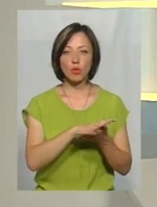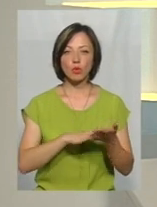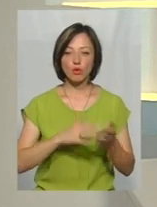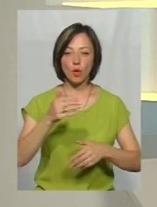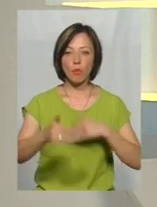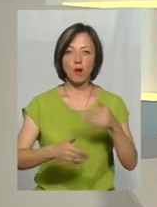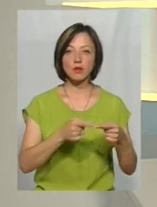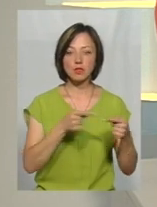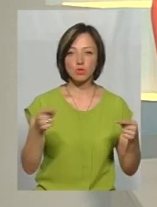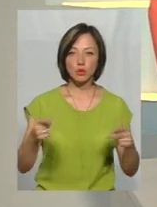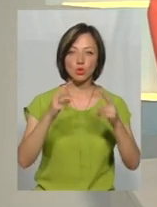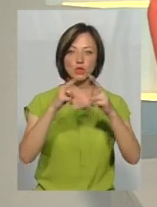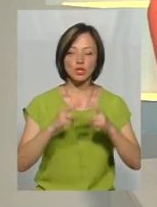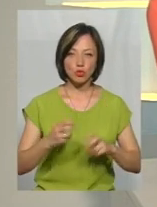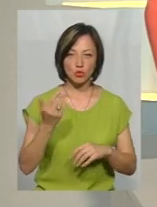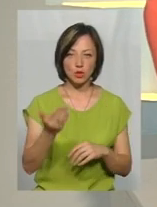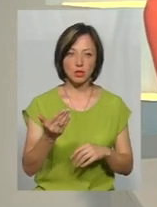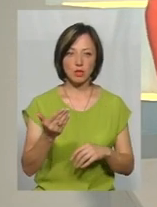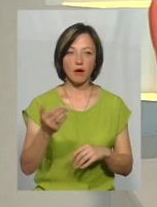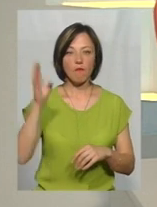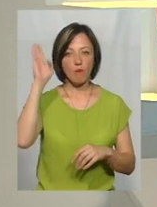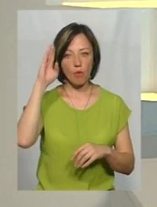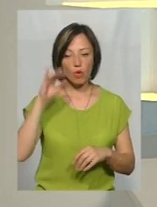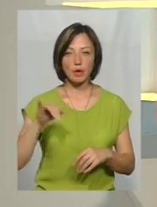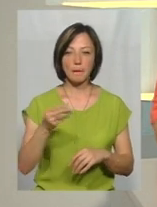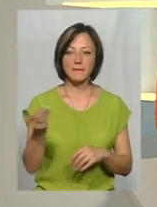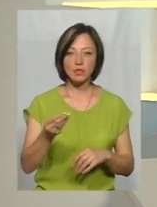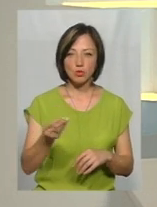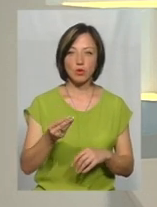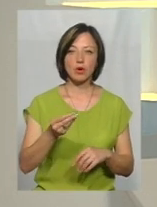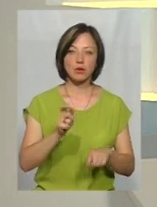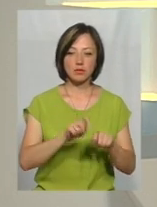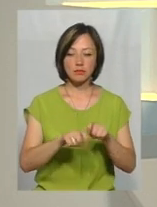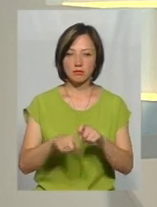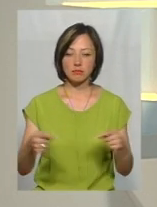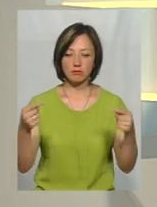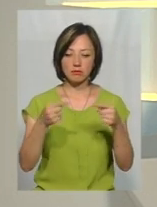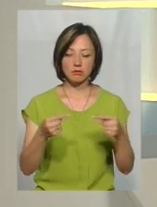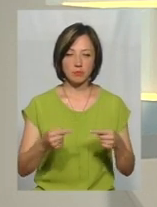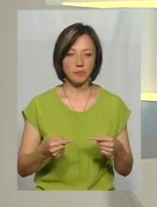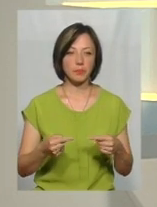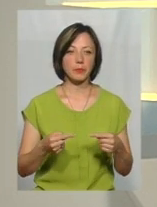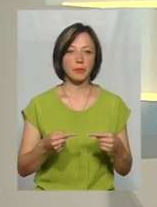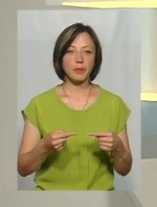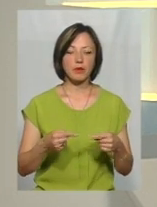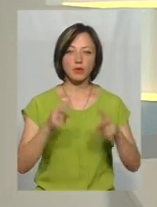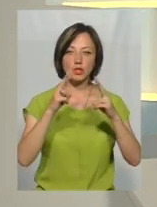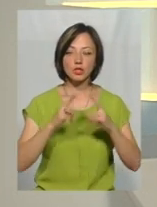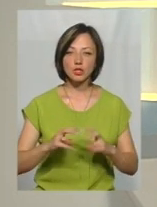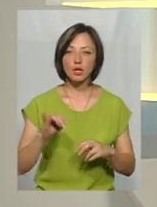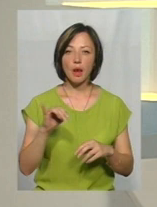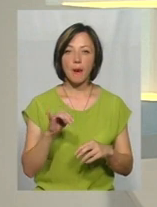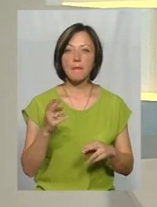купального сезону ви досліджуєте воду і пісок, берете ці всі відповідні матеріали для дослідження.